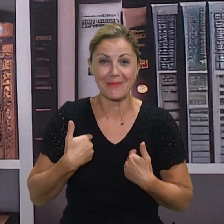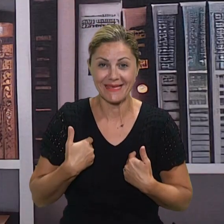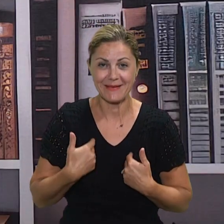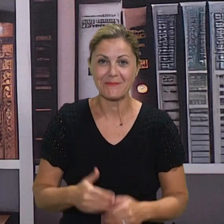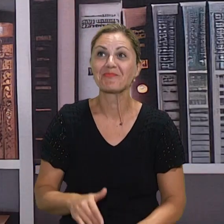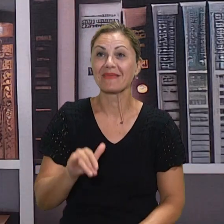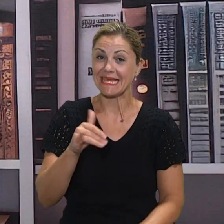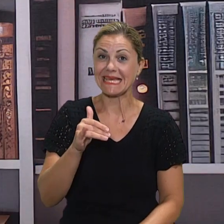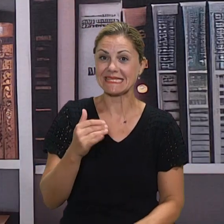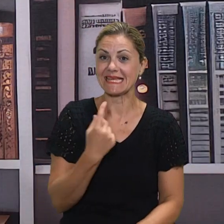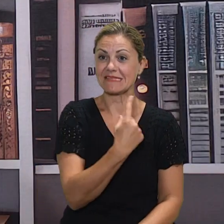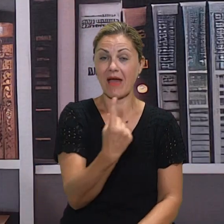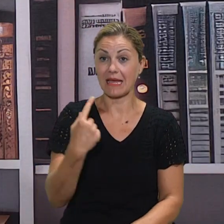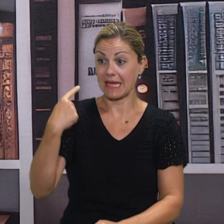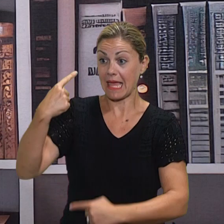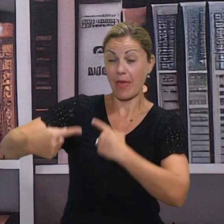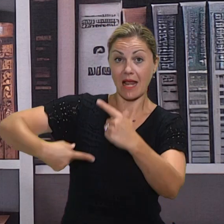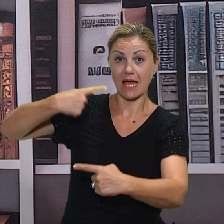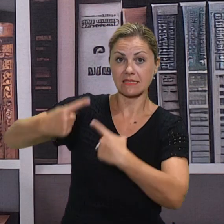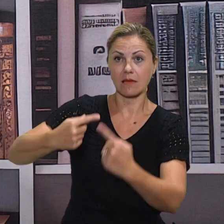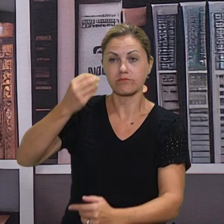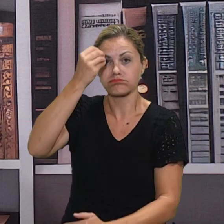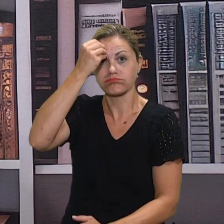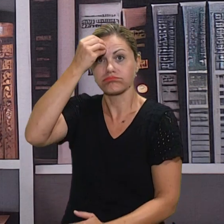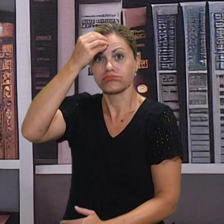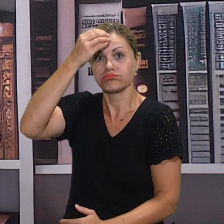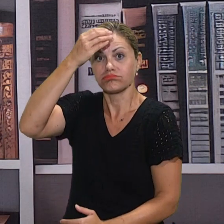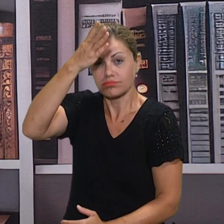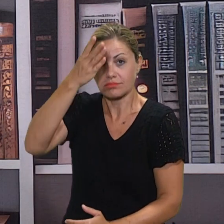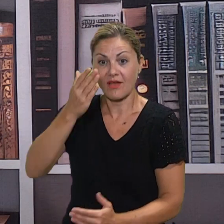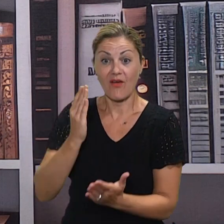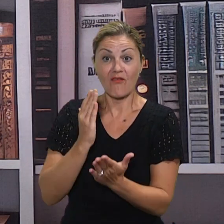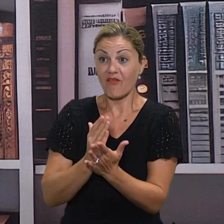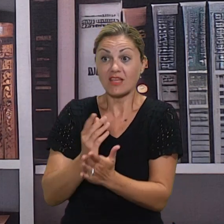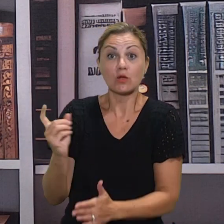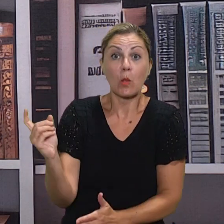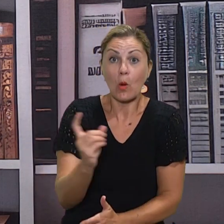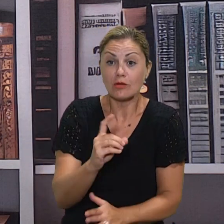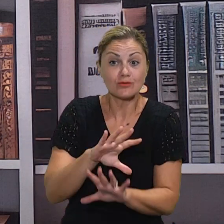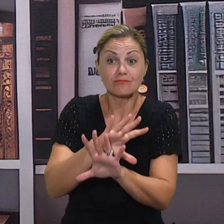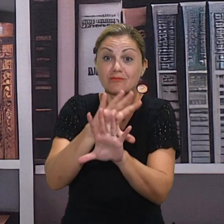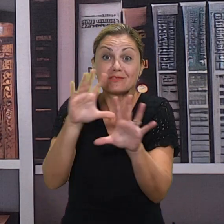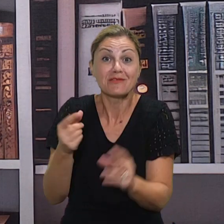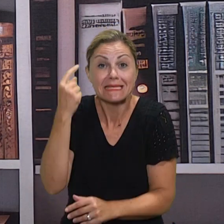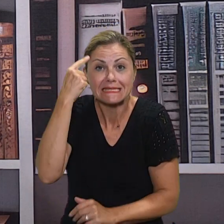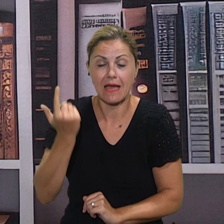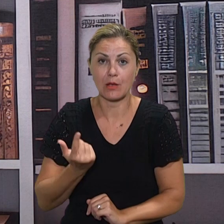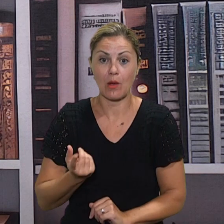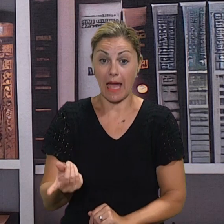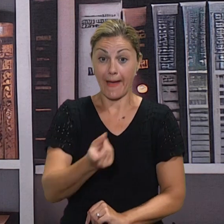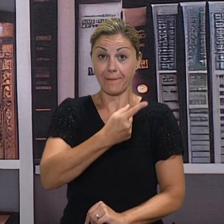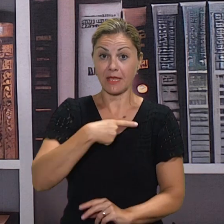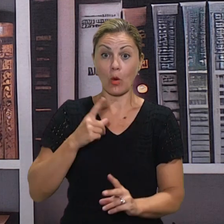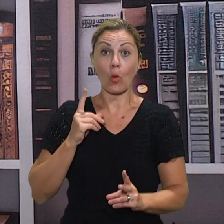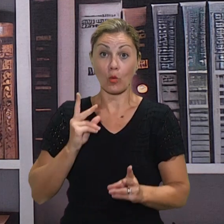generacija je sve zahtjevnija. Prvašići već dolaze s nekim određenim znanjem u školu. I naravno, na učiteljima je jedna